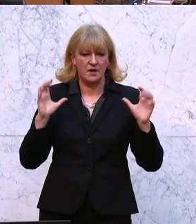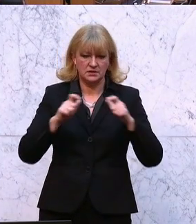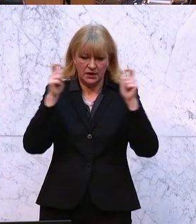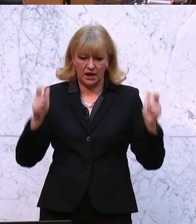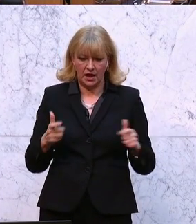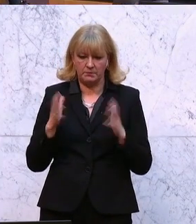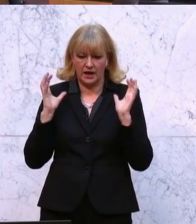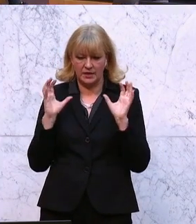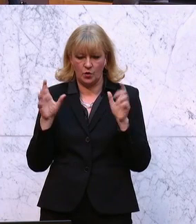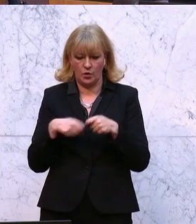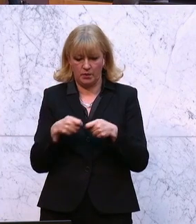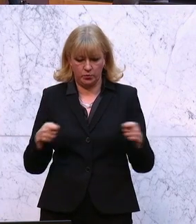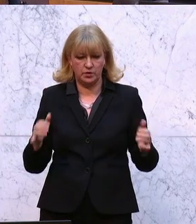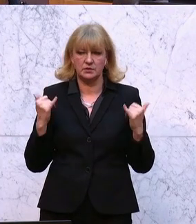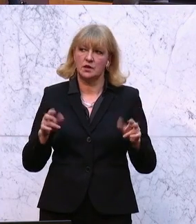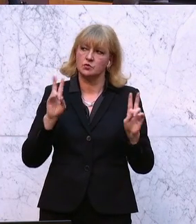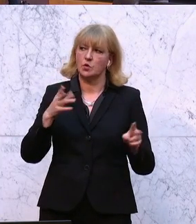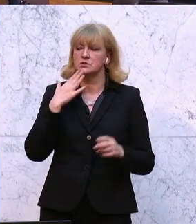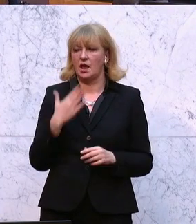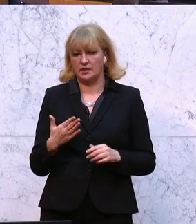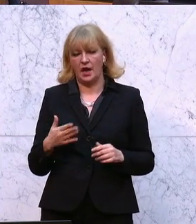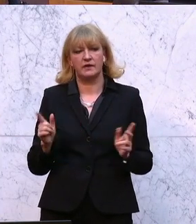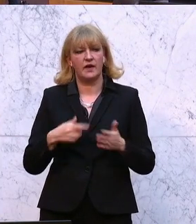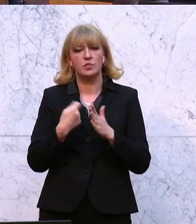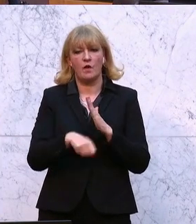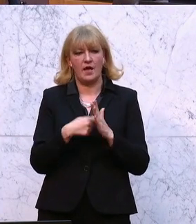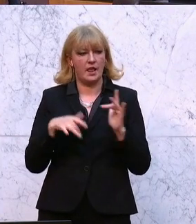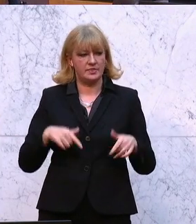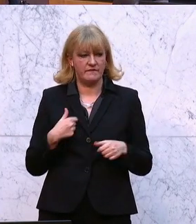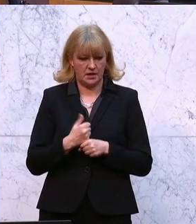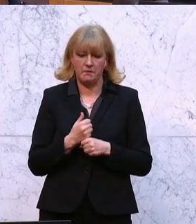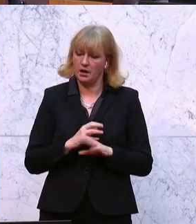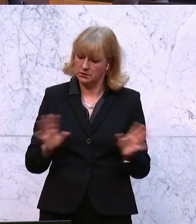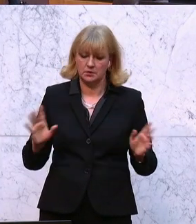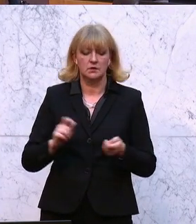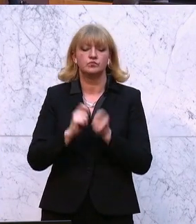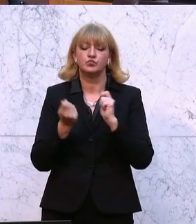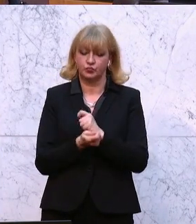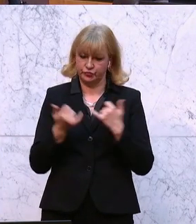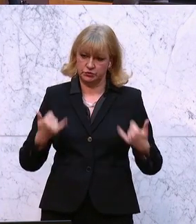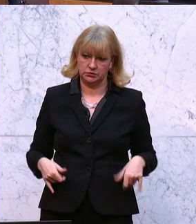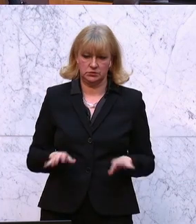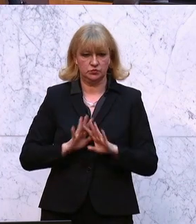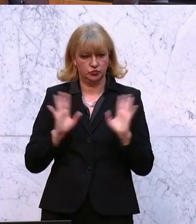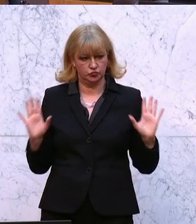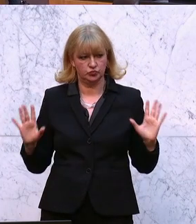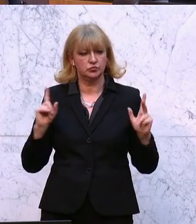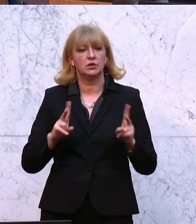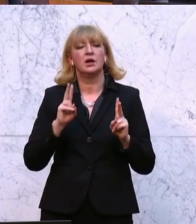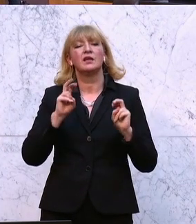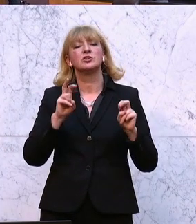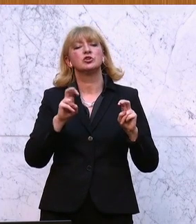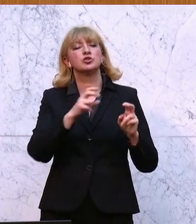Radiogerät. Das hat sich jetzt Gott sei Dank mit der Novelle, die wir gemacht haben, geändert und vielleicht ein Wort zu der sozialen